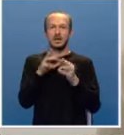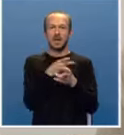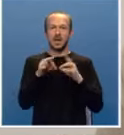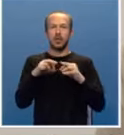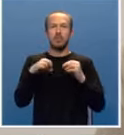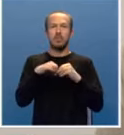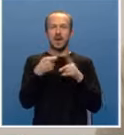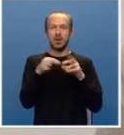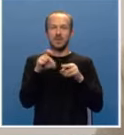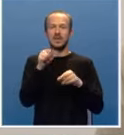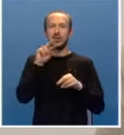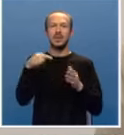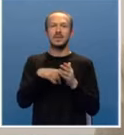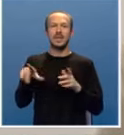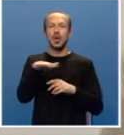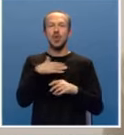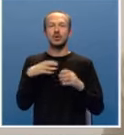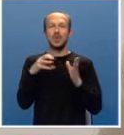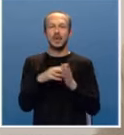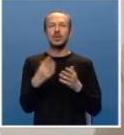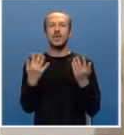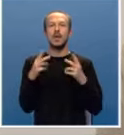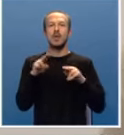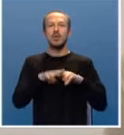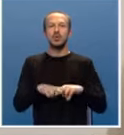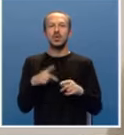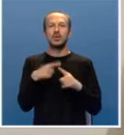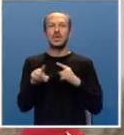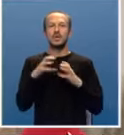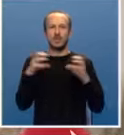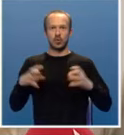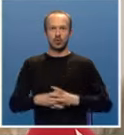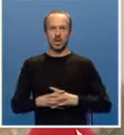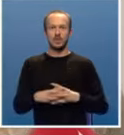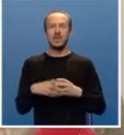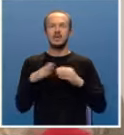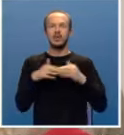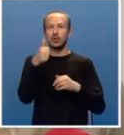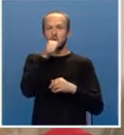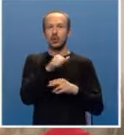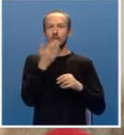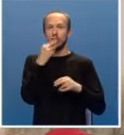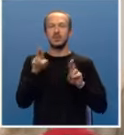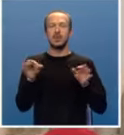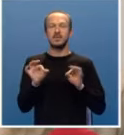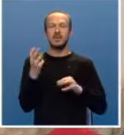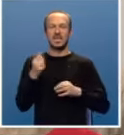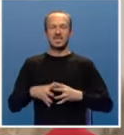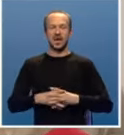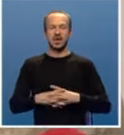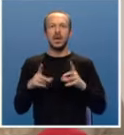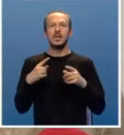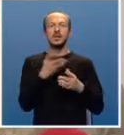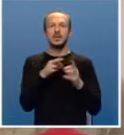Barakovac i još nekih naselja u našem gradu gdje postoji nadostatak tog tipa prevoza. Zadovoljstvo mi je što ću moći da obezbedim sredstva